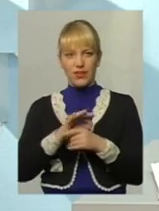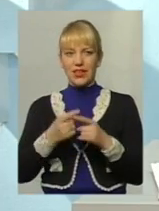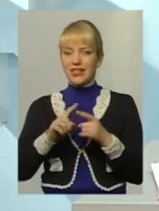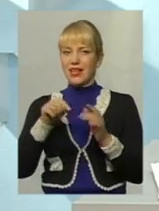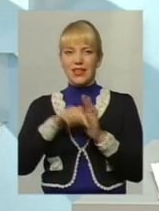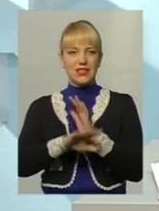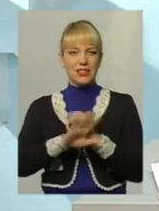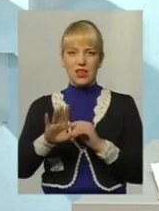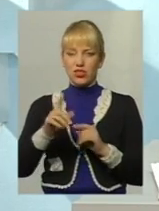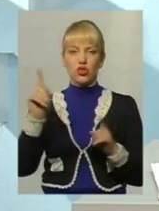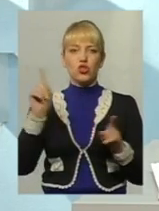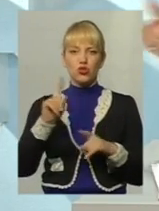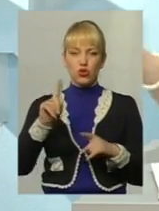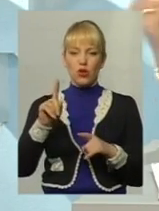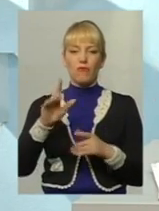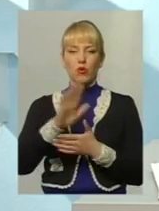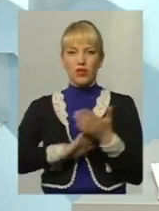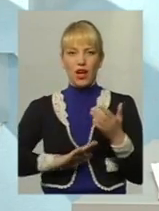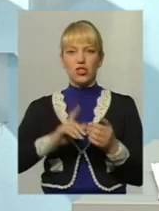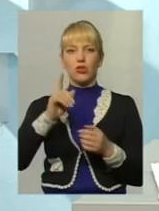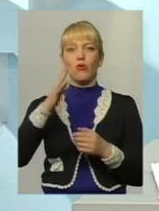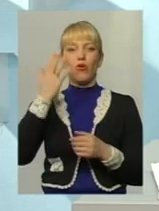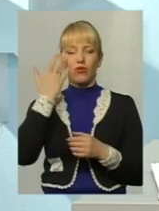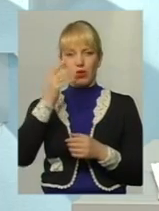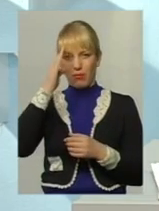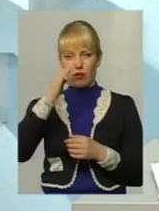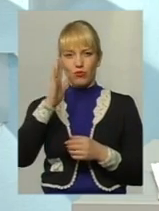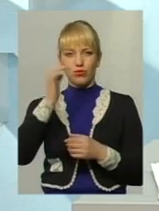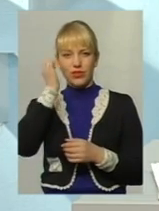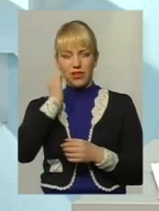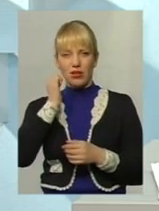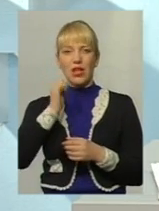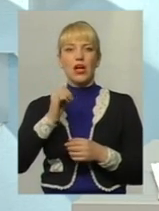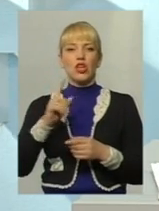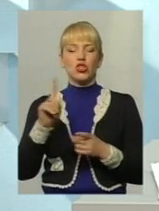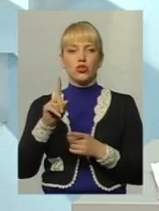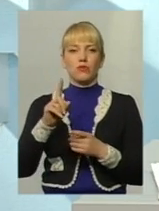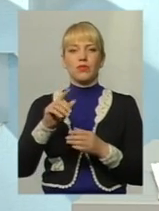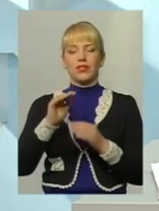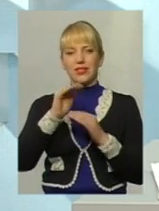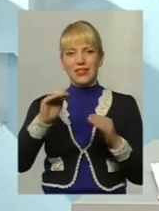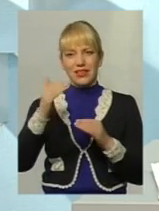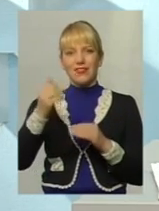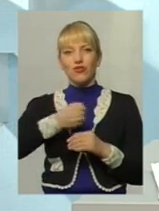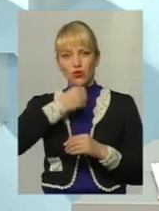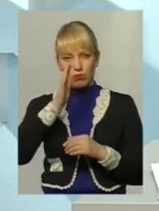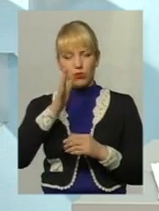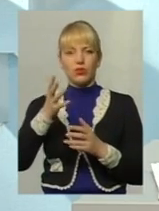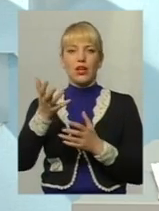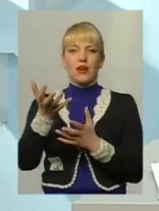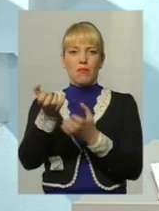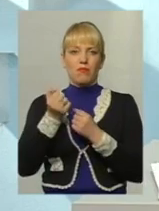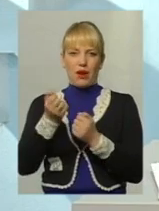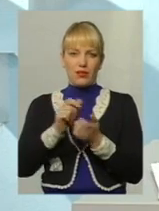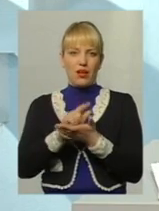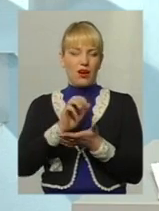не означає, що в подальшому він не буде мати право звернутися до своїх дітей з позовом про стягнення аліментів на свої утримання. Взагалі не означає,